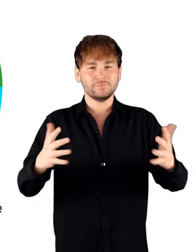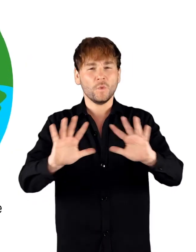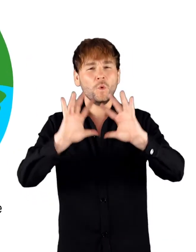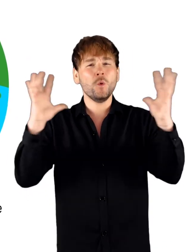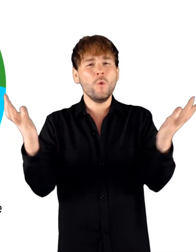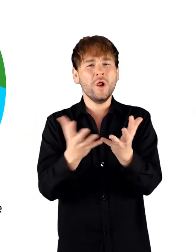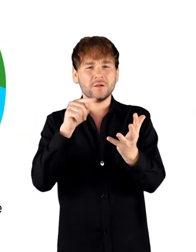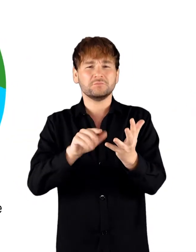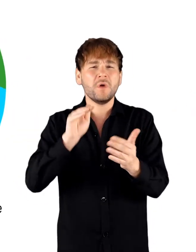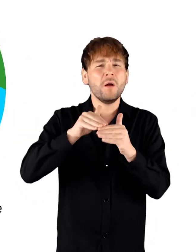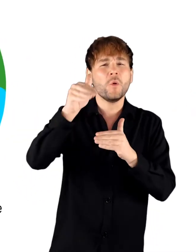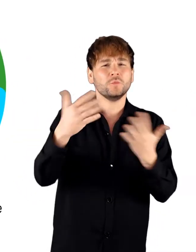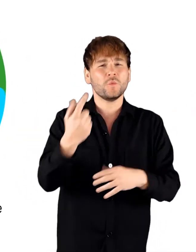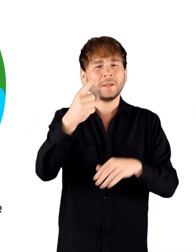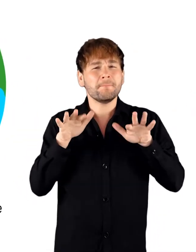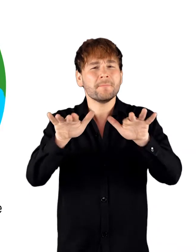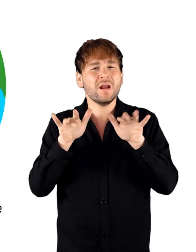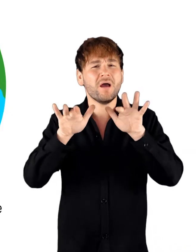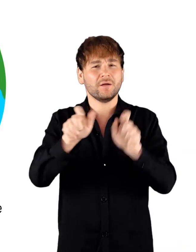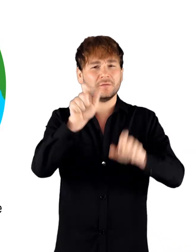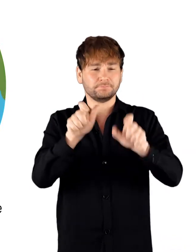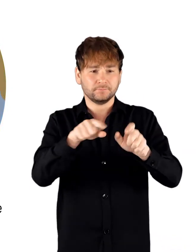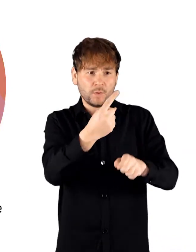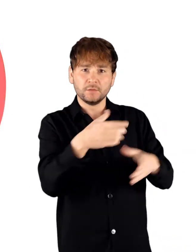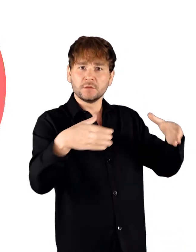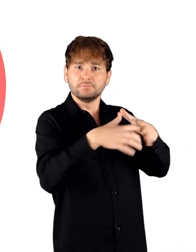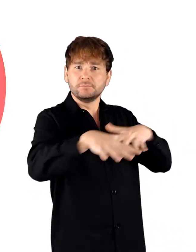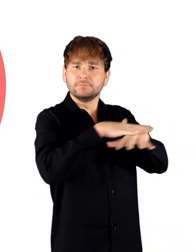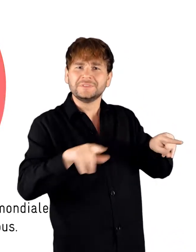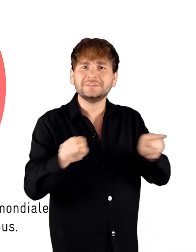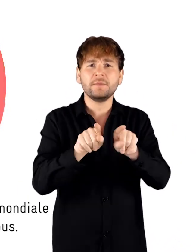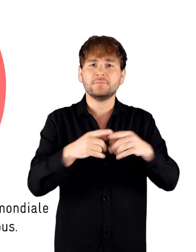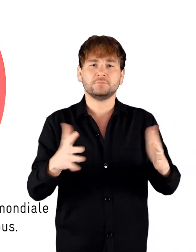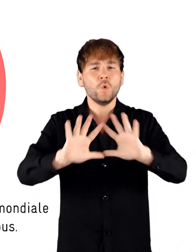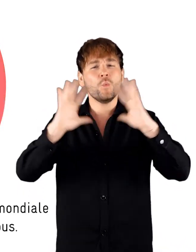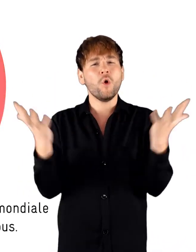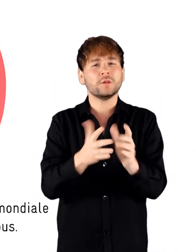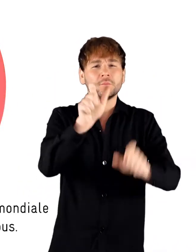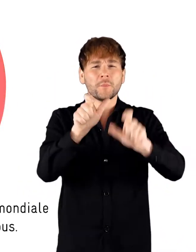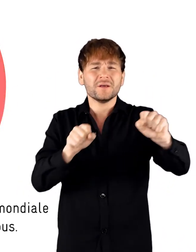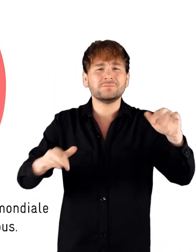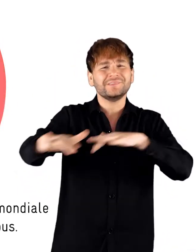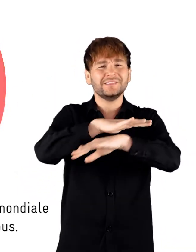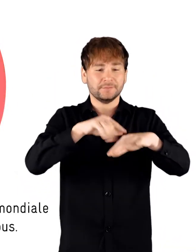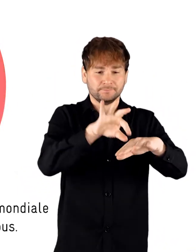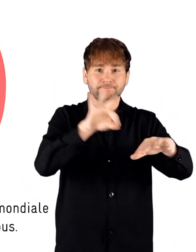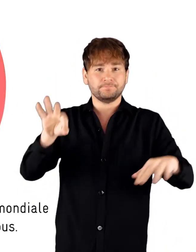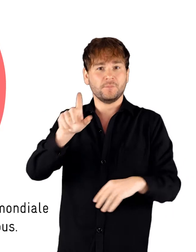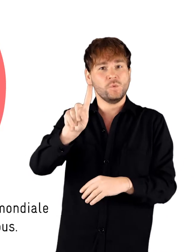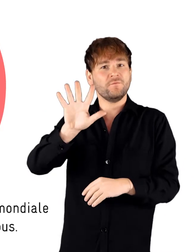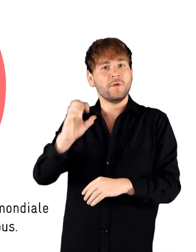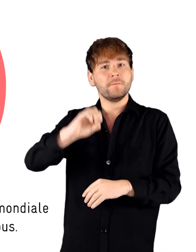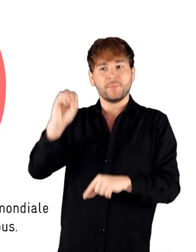Plus d'un milliard de personnes sur Terre ont une chose en commun. Ils représentent environ 15% de la population